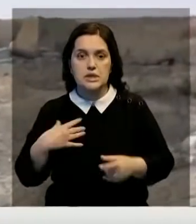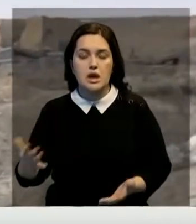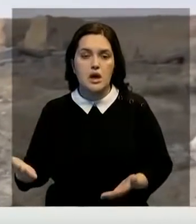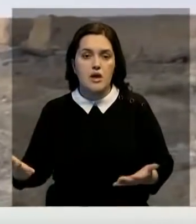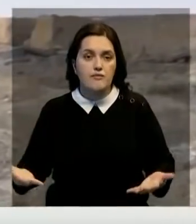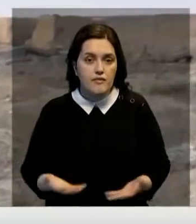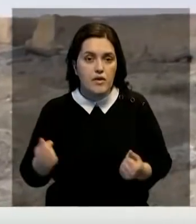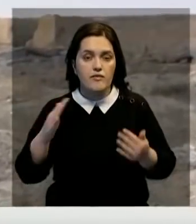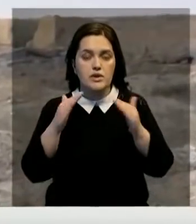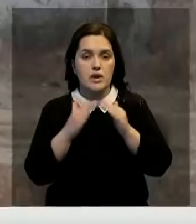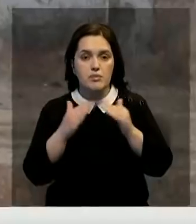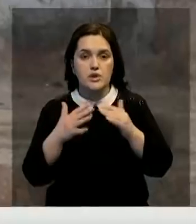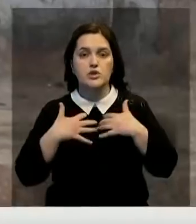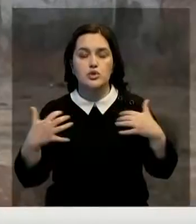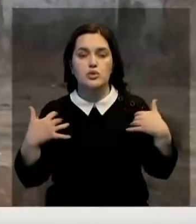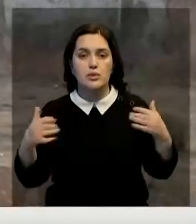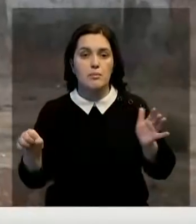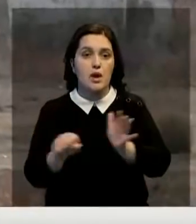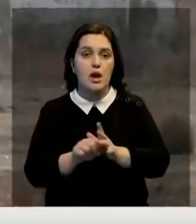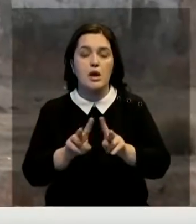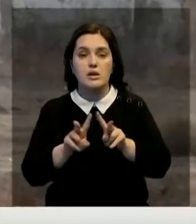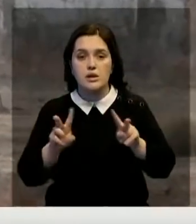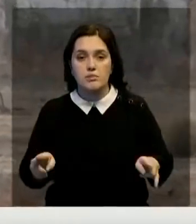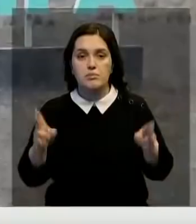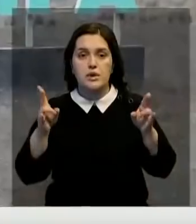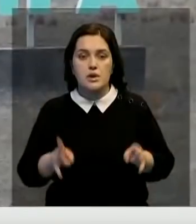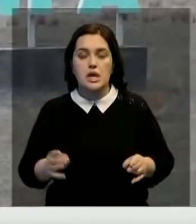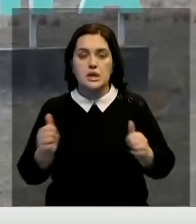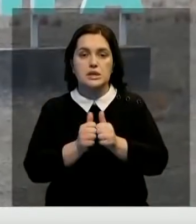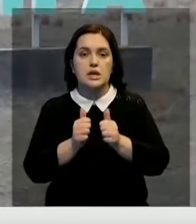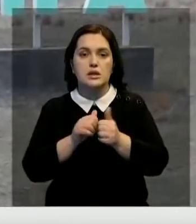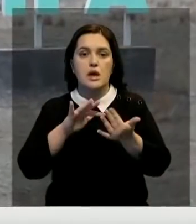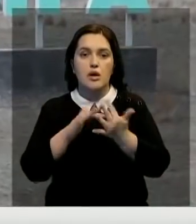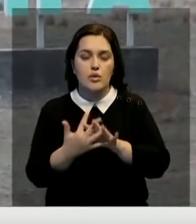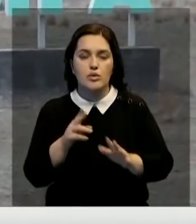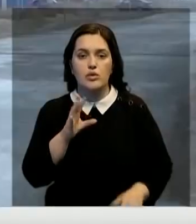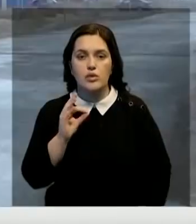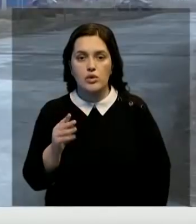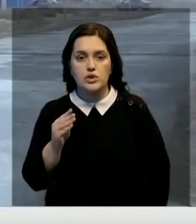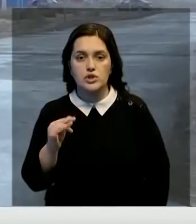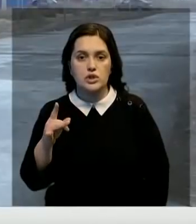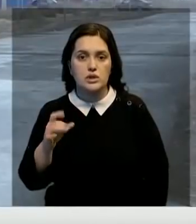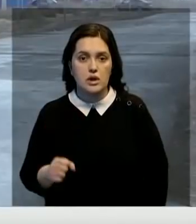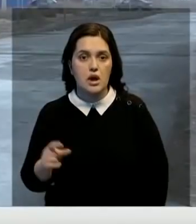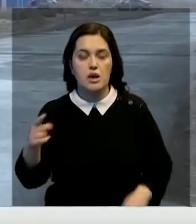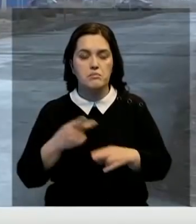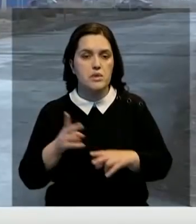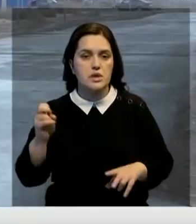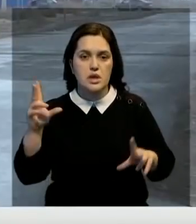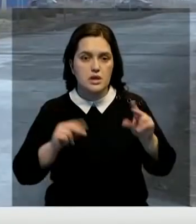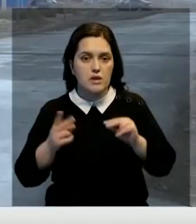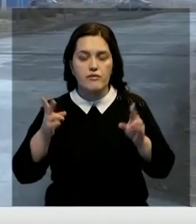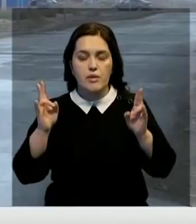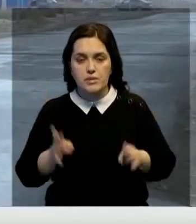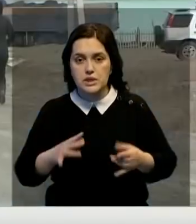но весь домашний скот погиб. Такая же беда тогда настигла и соседний аул Кок-Жира. Жители признаются, не надеялись, что два пострадавших села